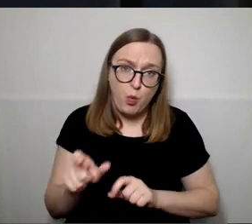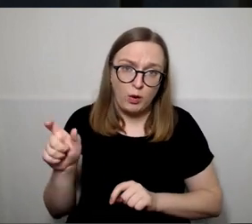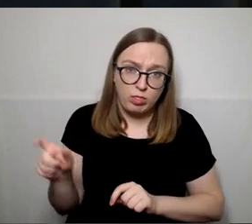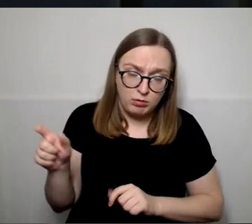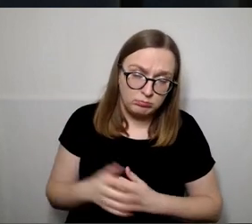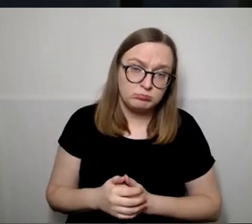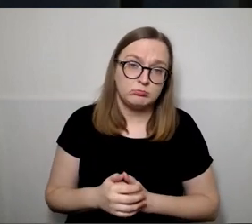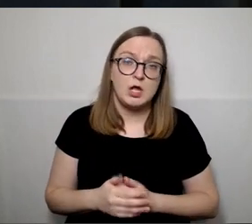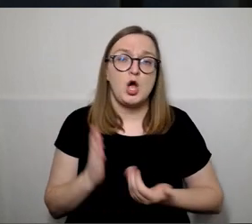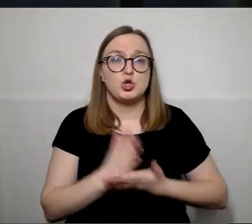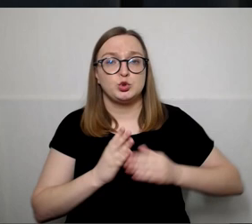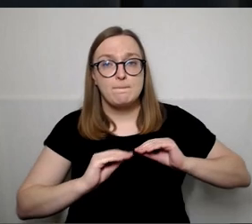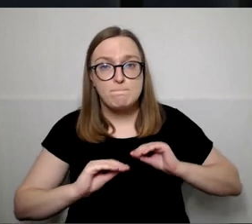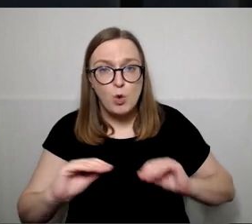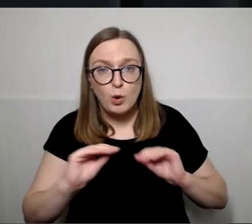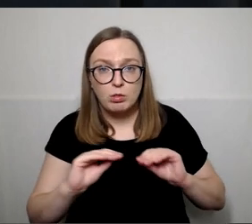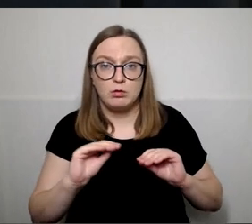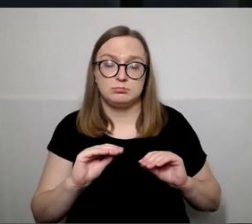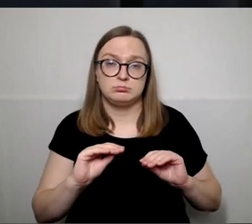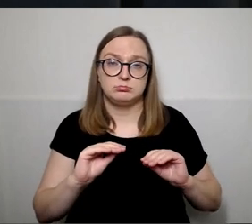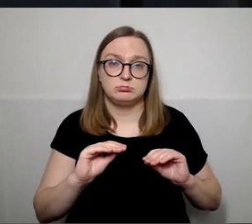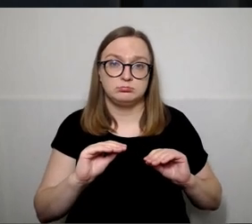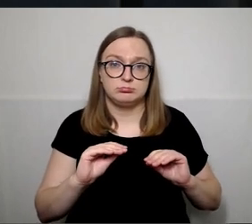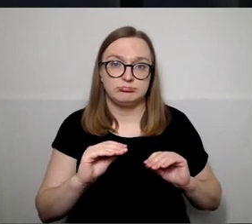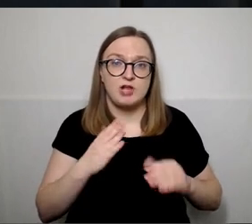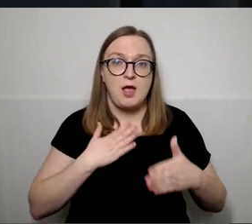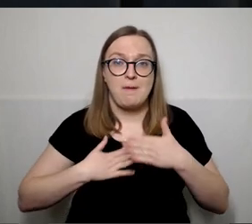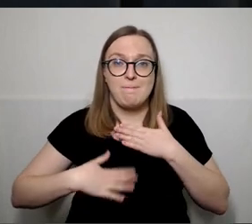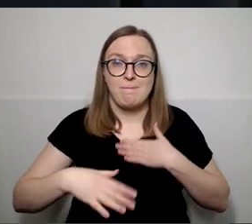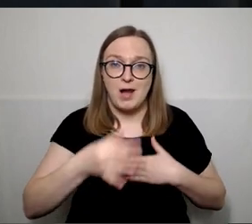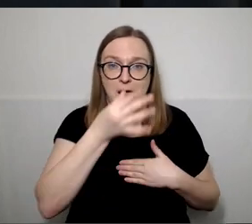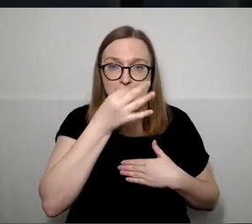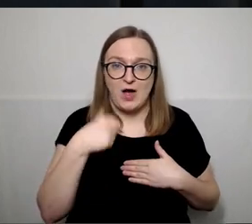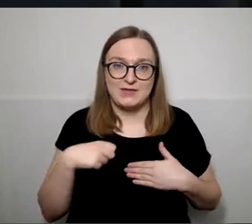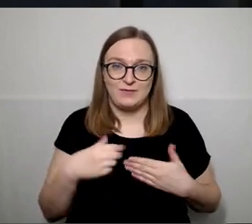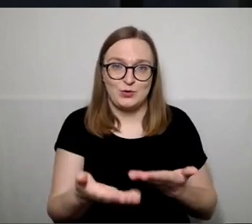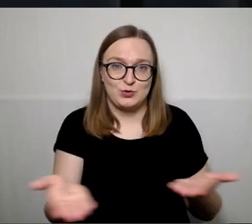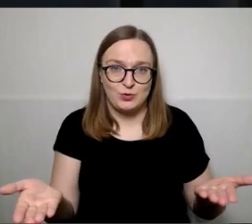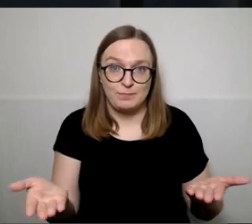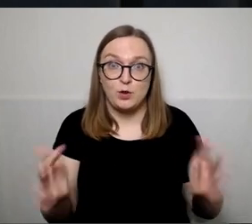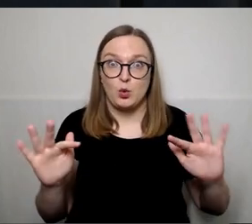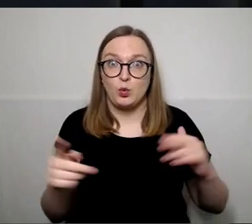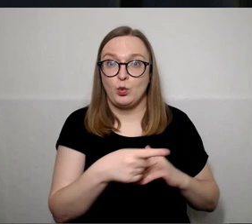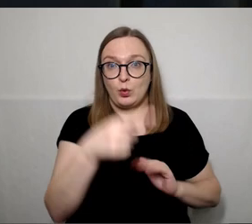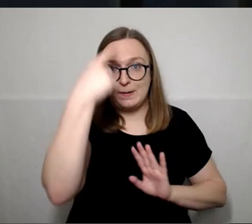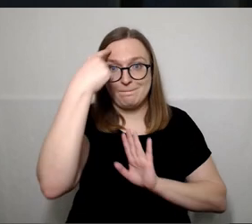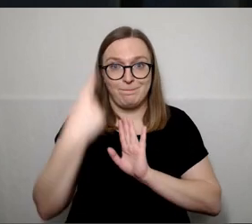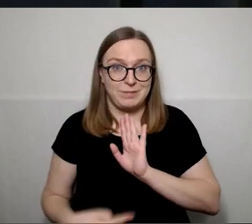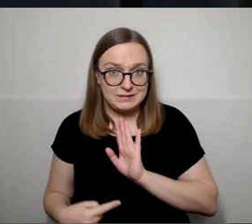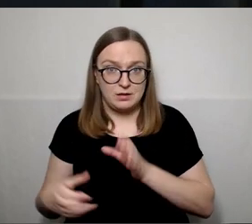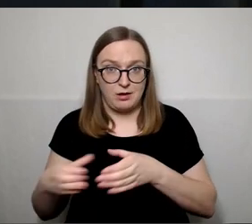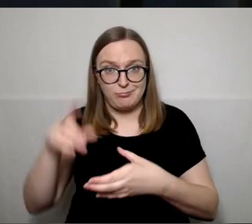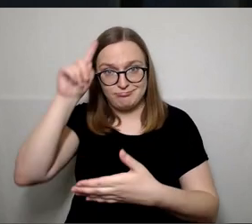mokytojų ir mėly pasvalio žmonės. Jeigu jūs pasitikėsite mumis,